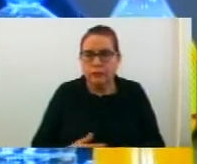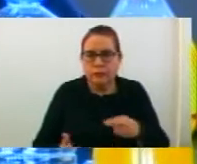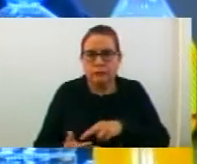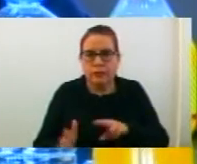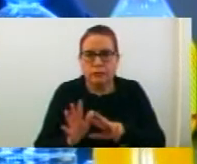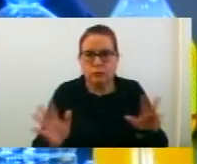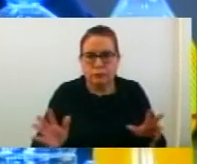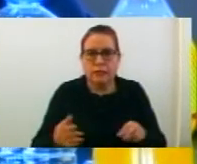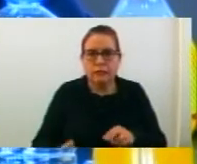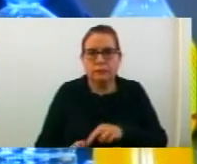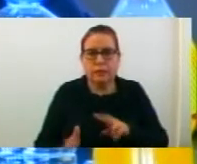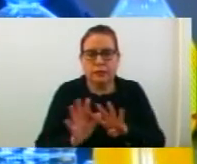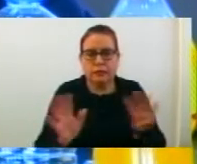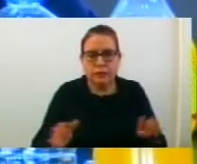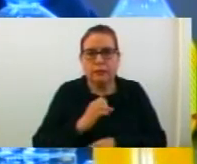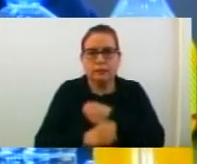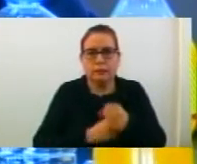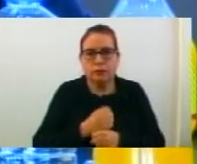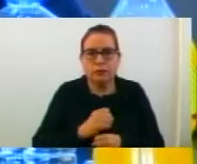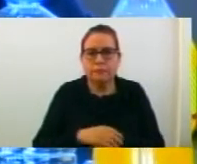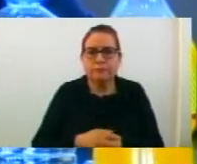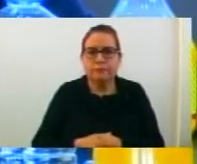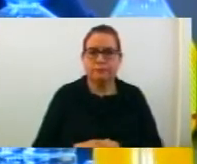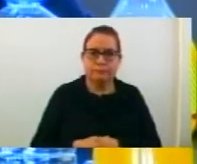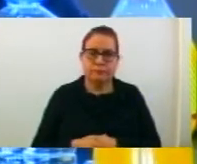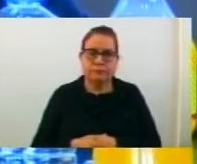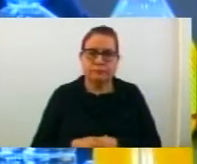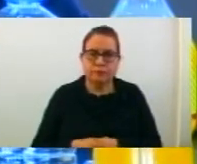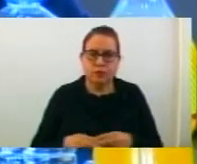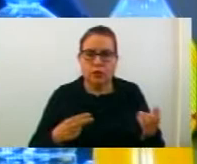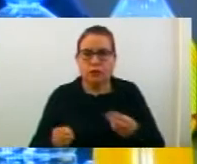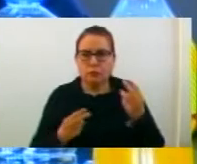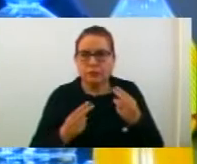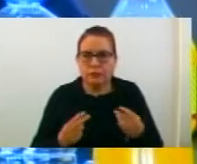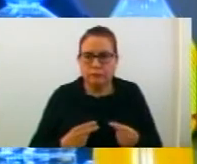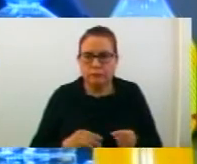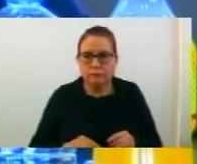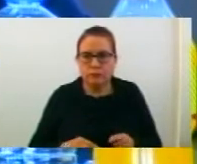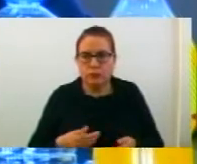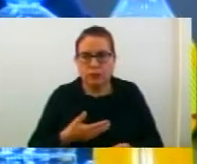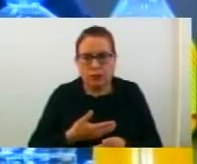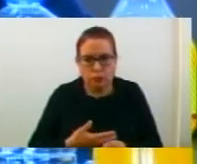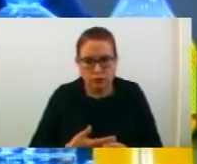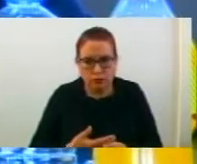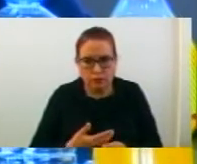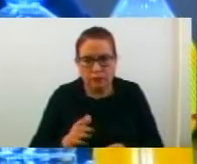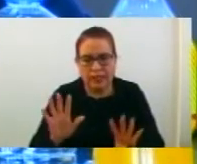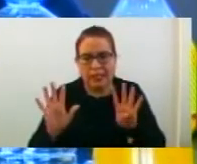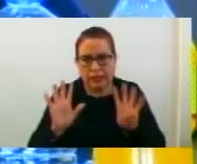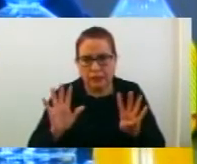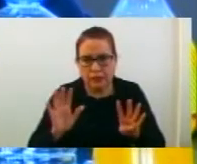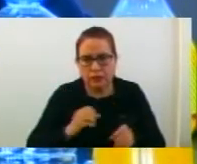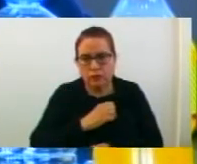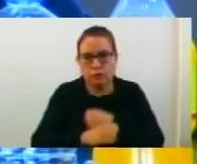2018-2019 година. Комисията констатира дека основното деветгодишно образование